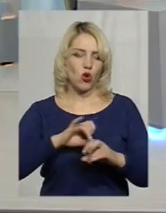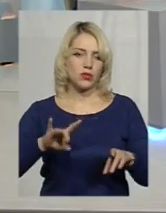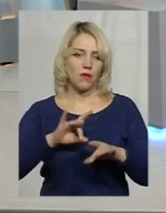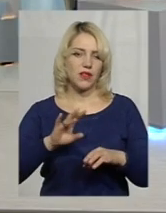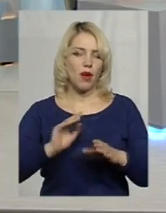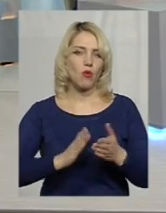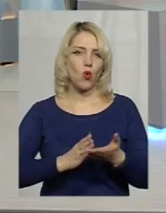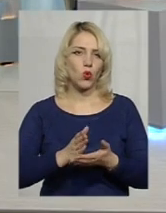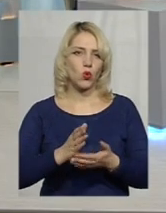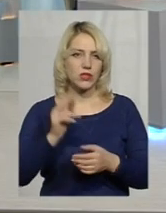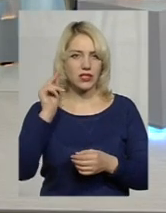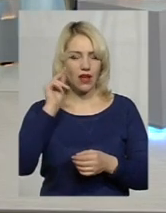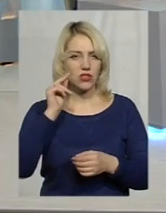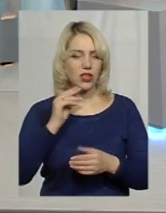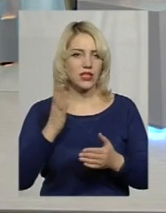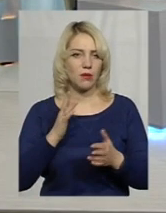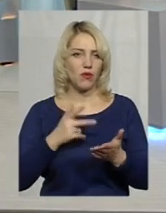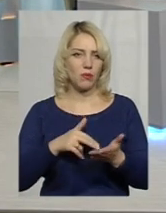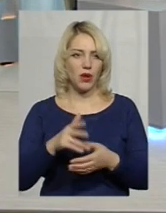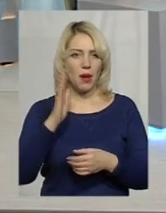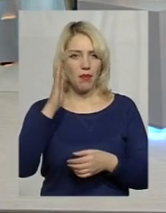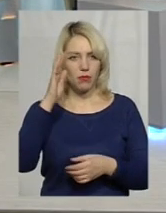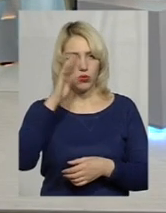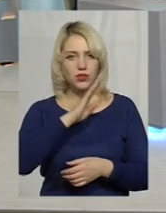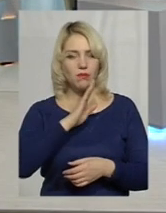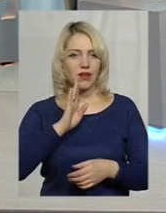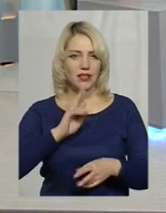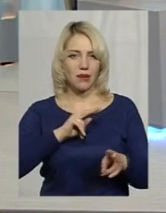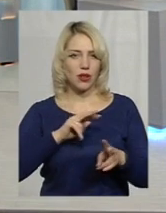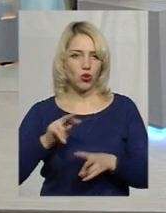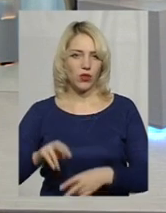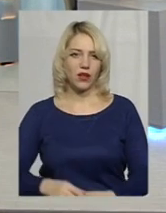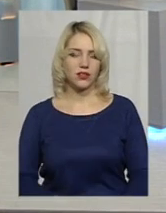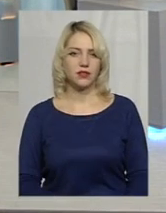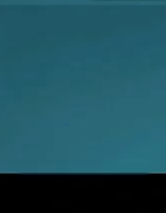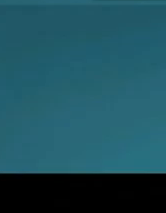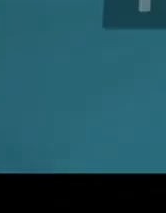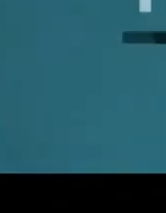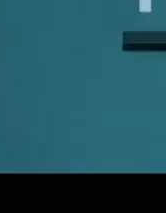навчання, про який повинні пройти майбутні патронатній вихователі. Давайте переглянемо.